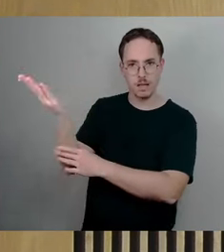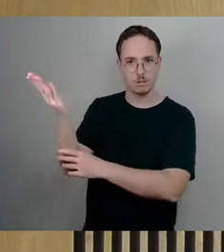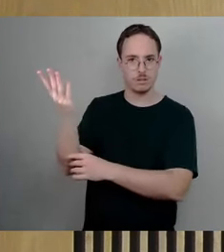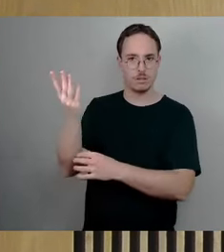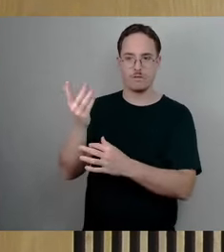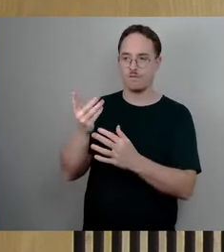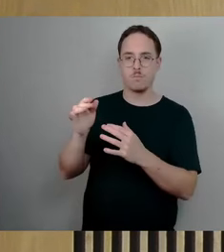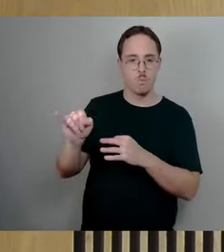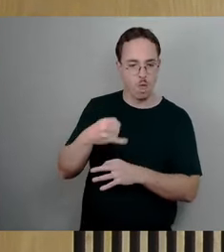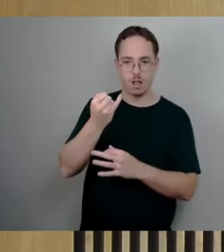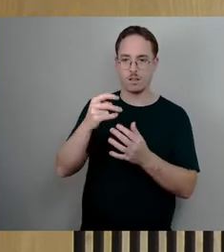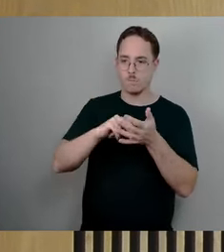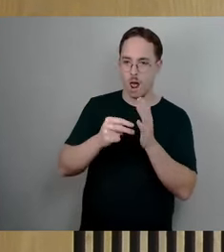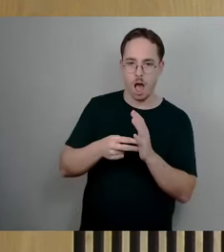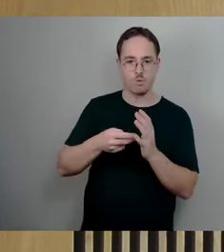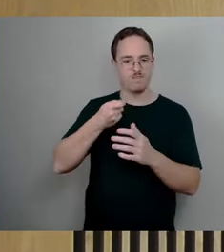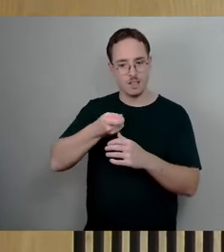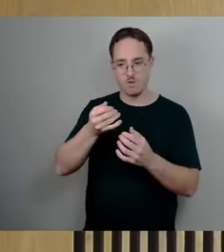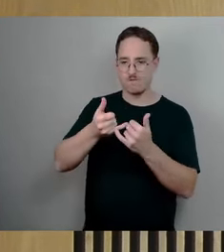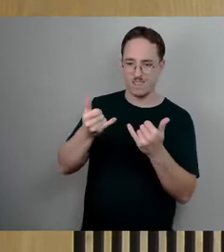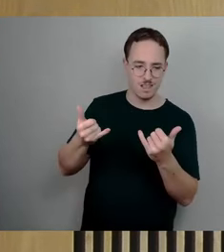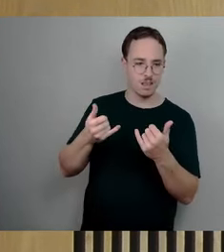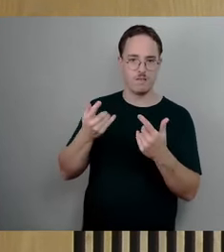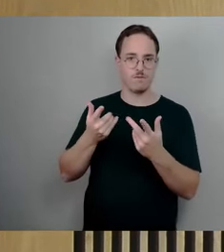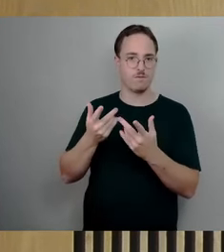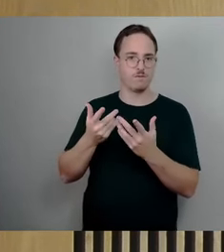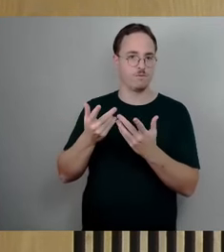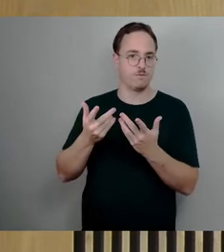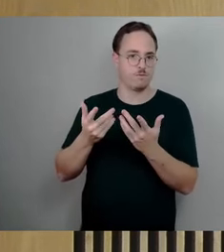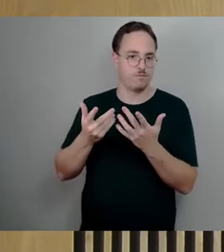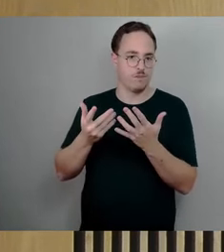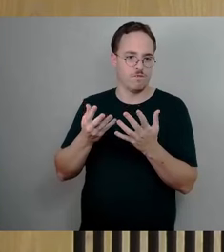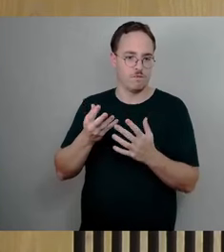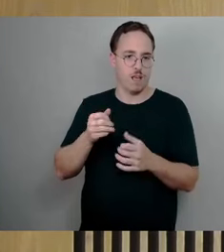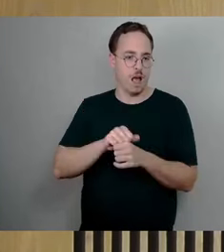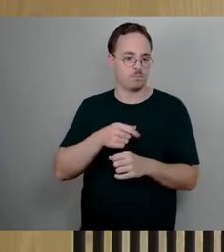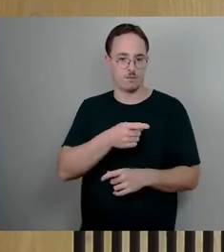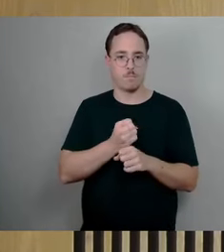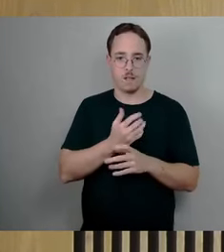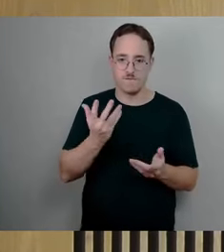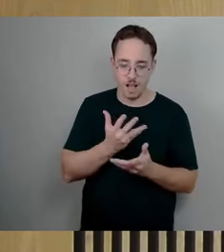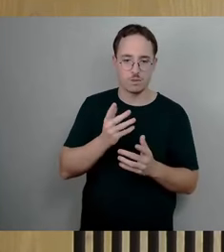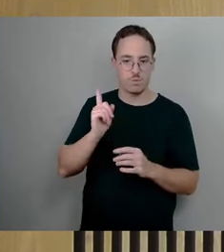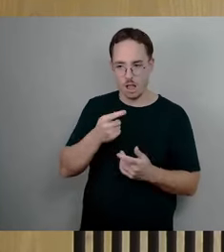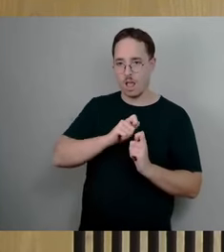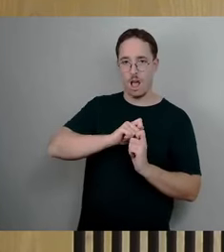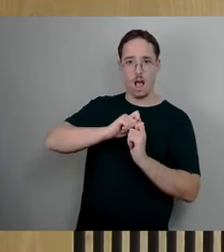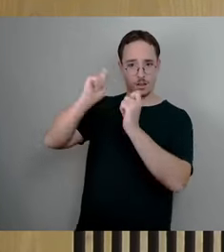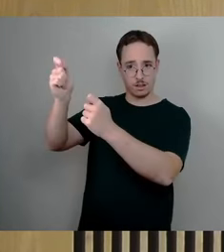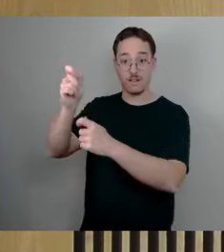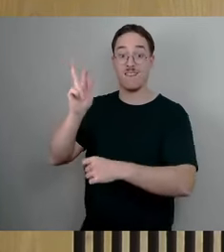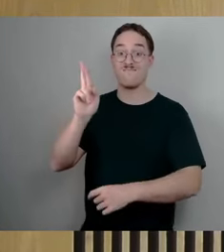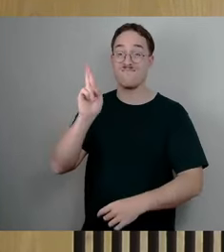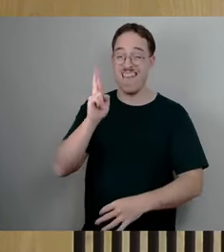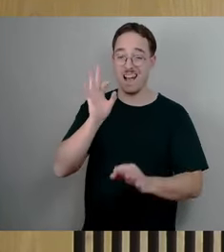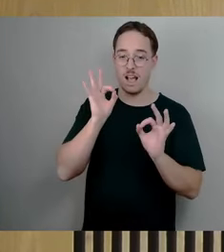Finanzierung erstellt und wer genau hat den Förderantrag in Berlin eingereicht. Und ich würde gerne wissen,